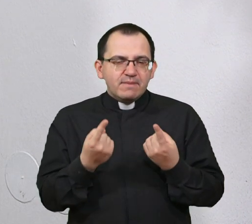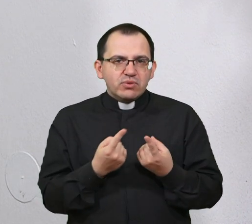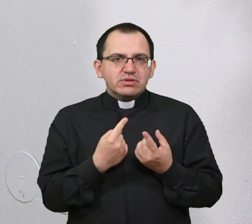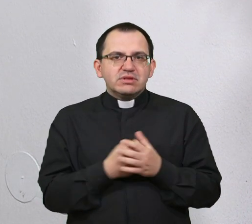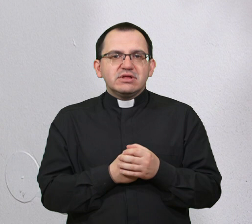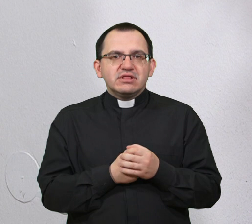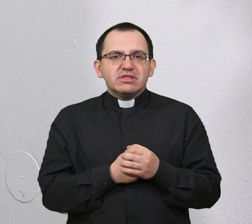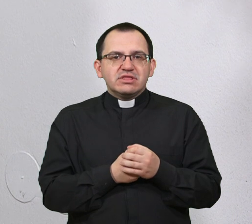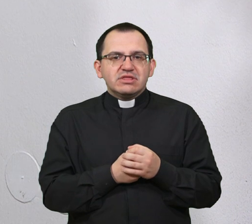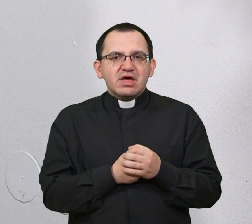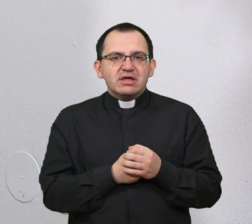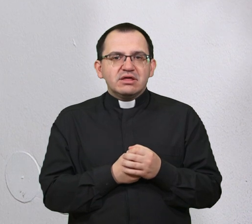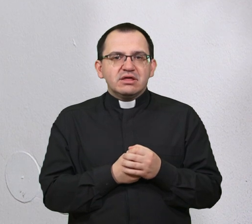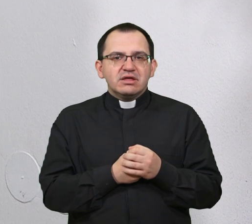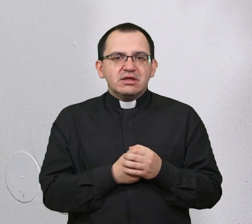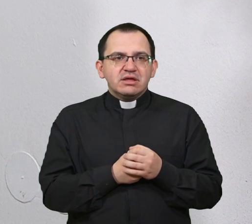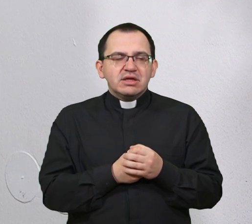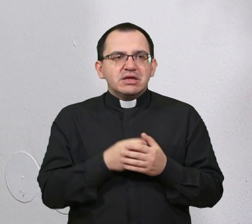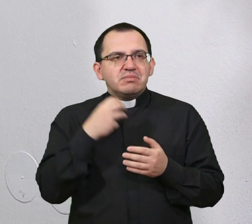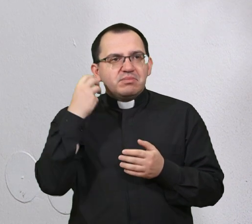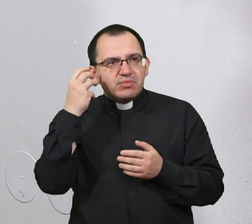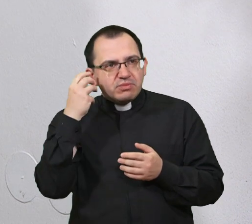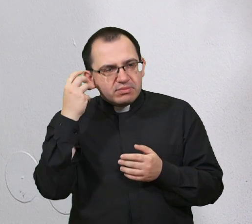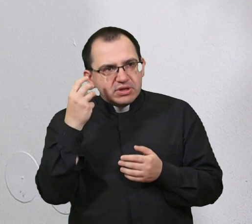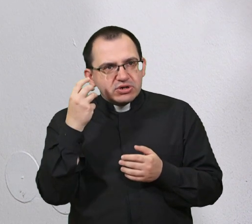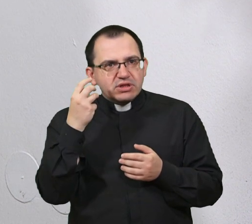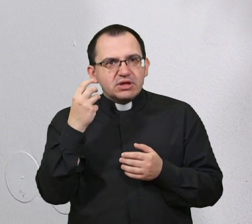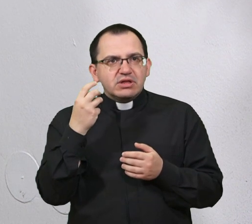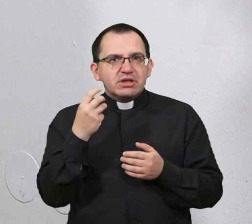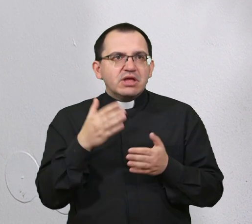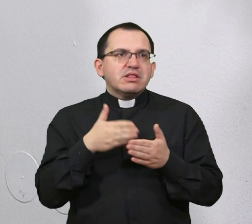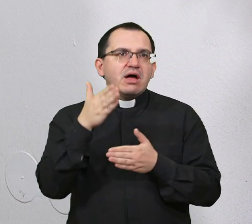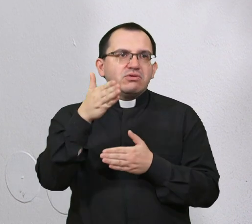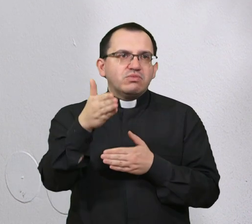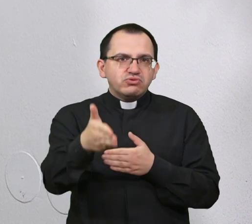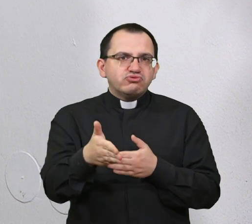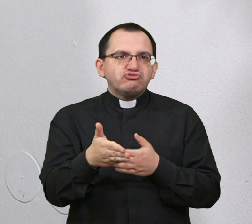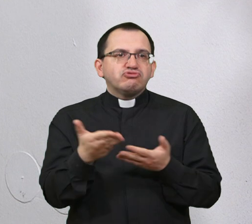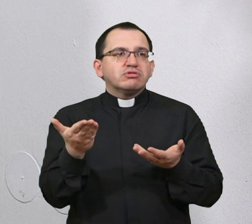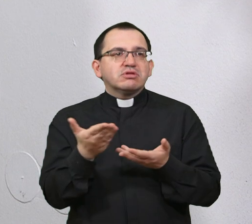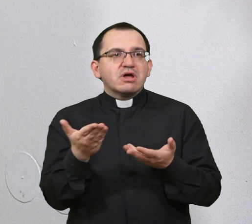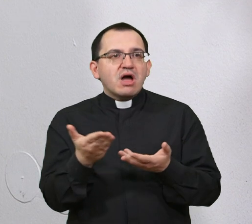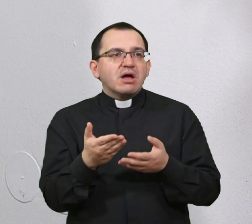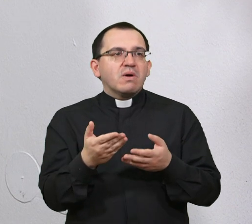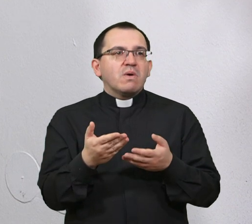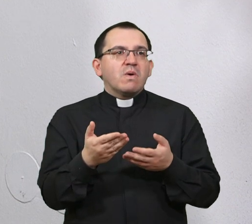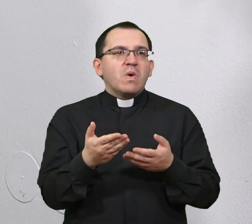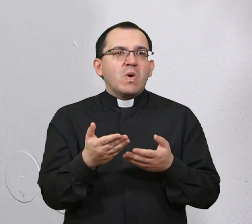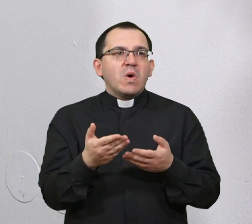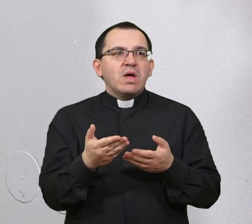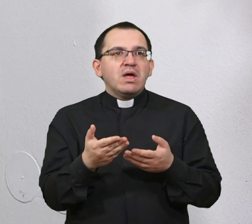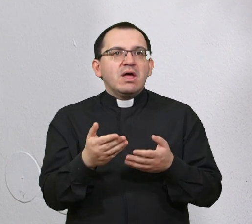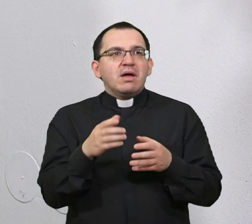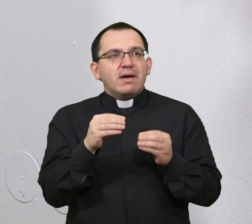promišljanje u budućnost kako, na koji način